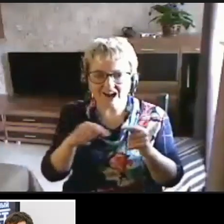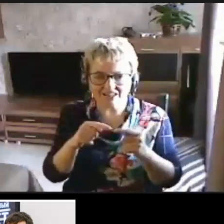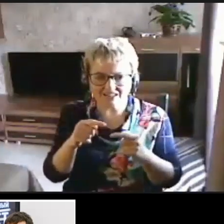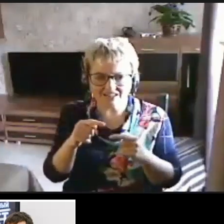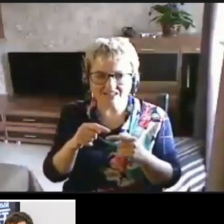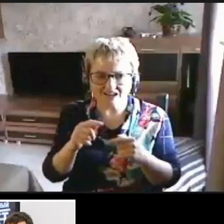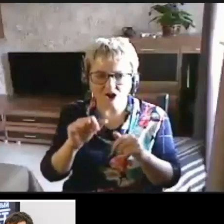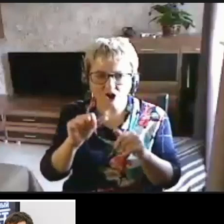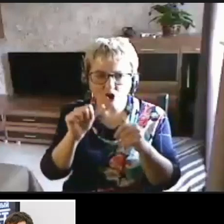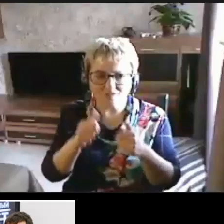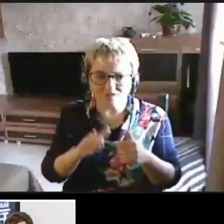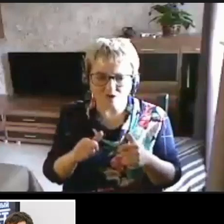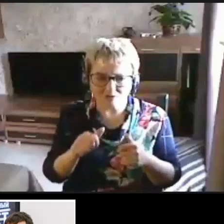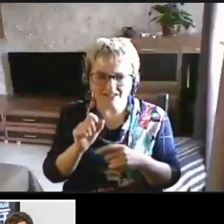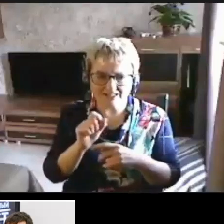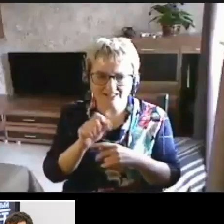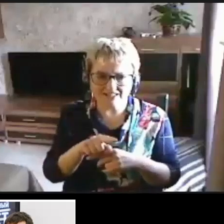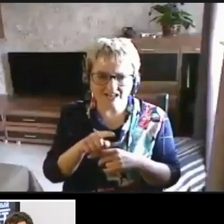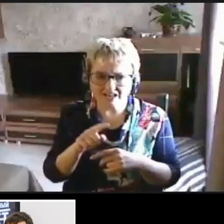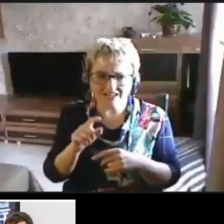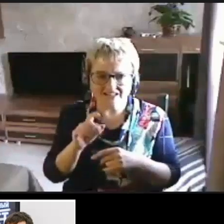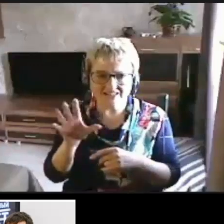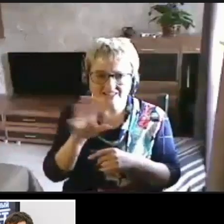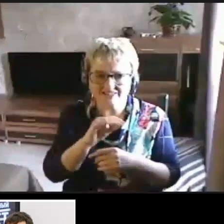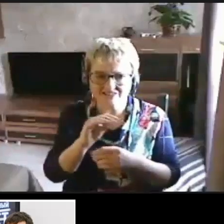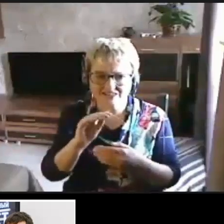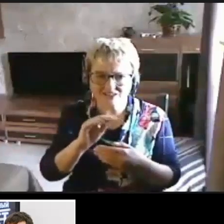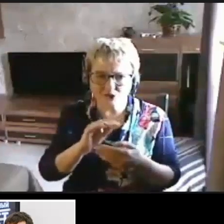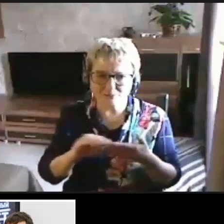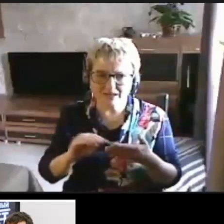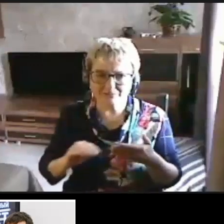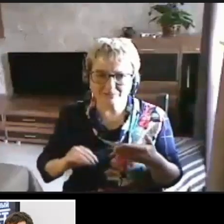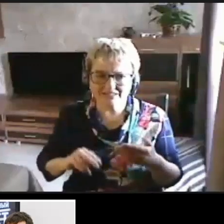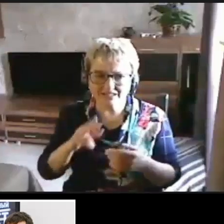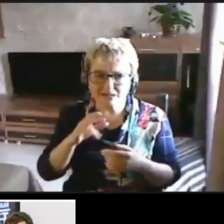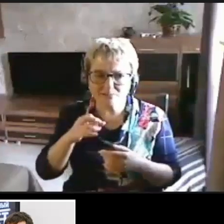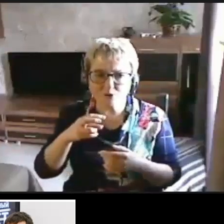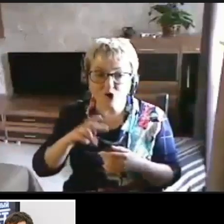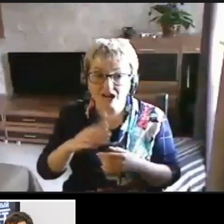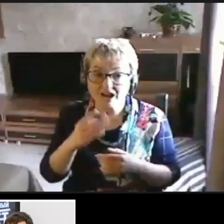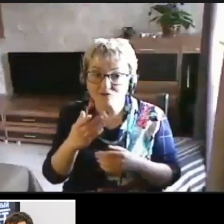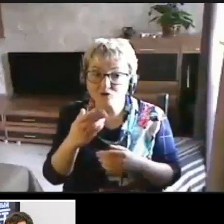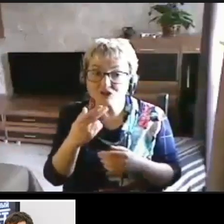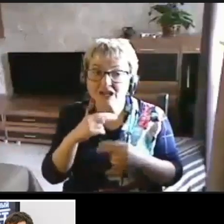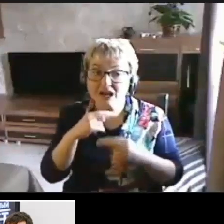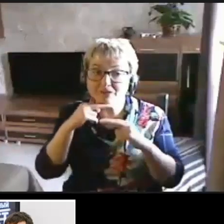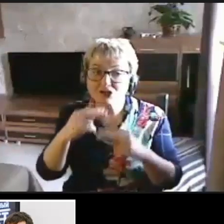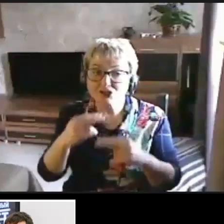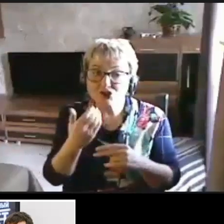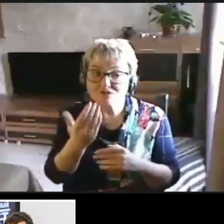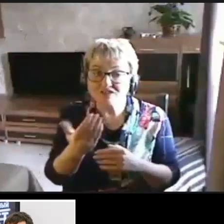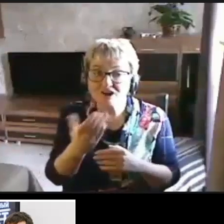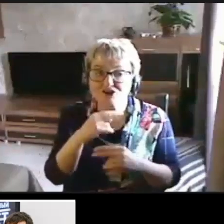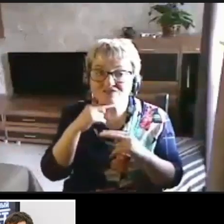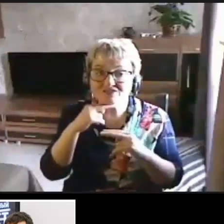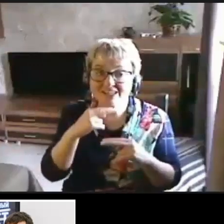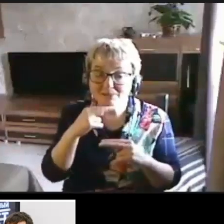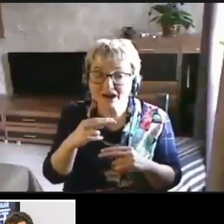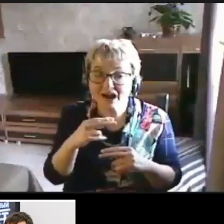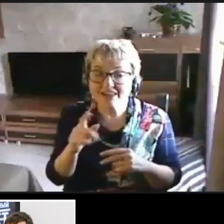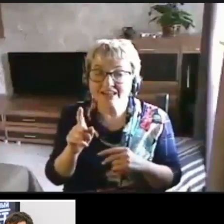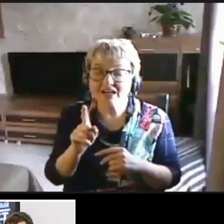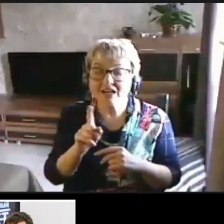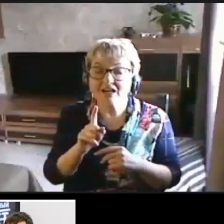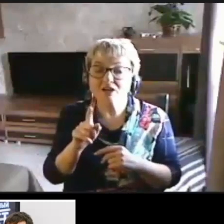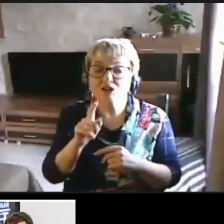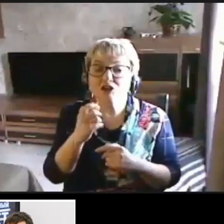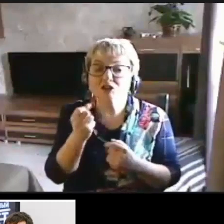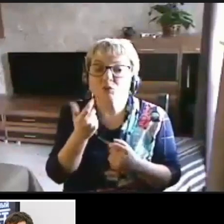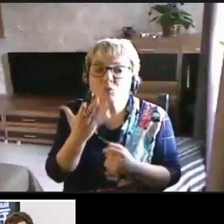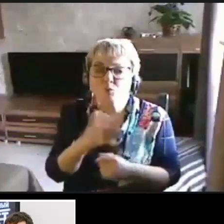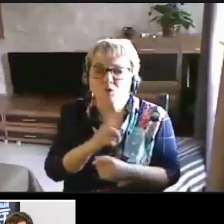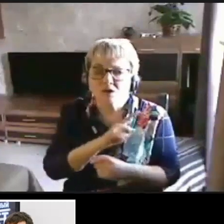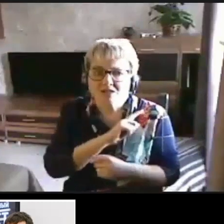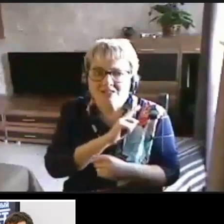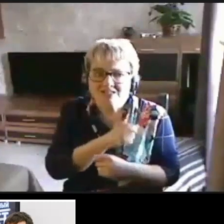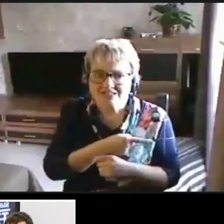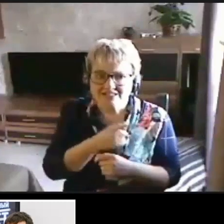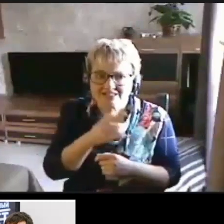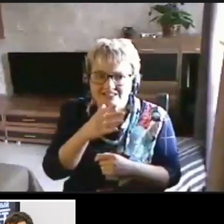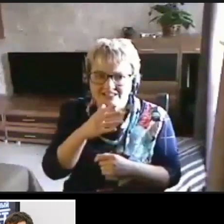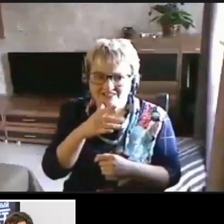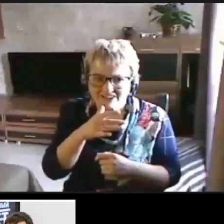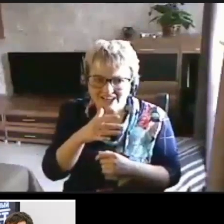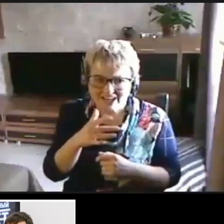оформления заказа не все поля подписаны. Вот я обращаю ваше внимание, да, сколько сил и времени,